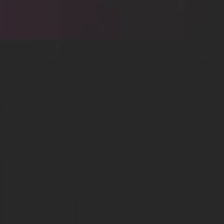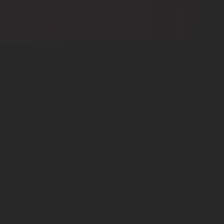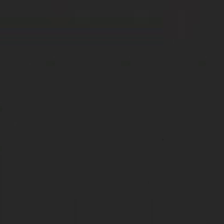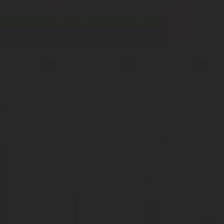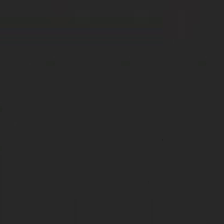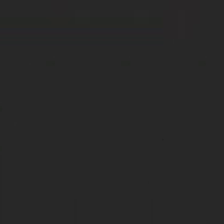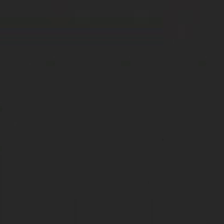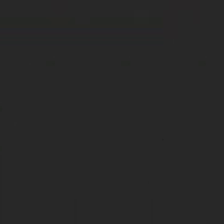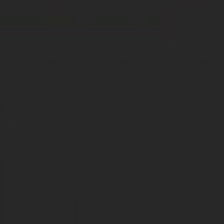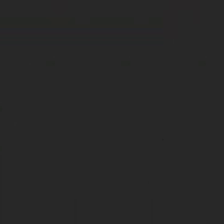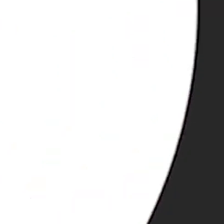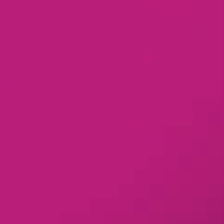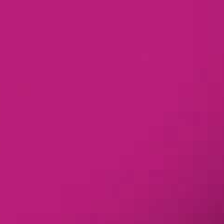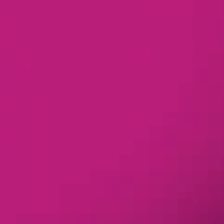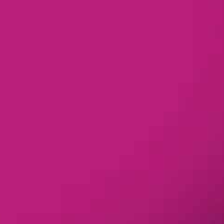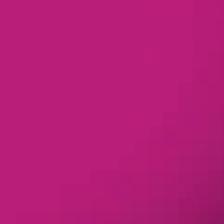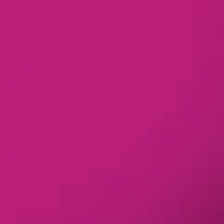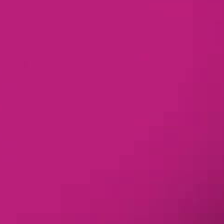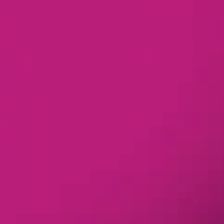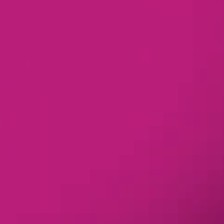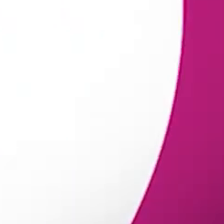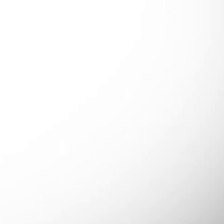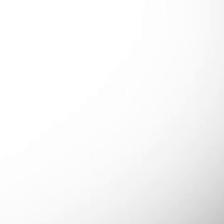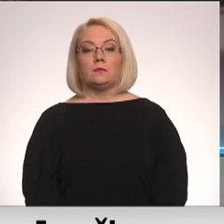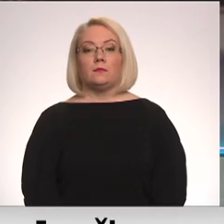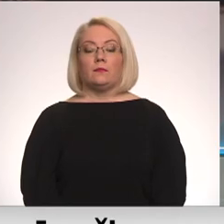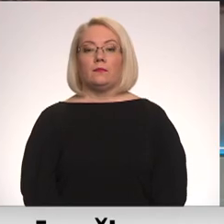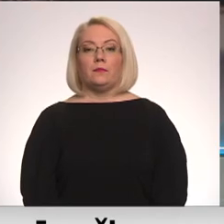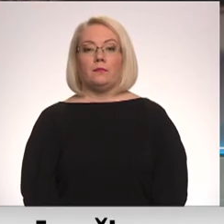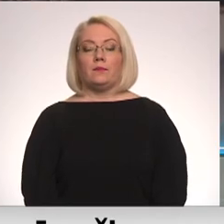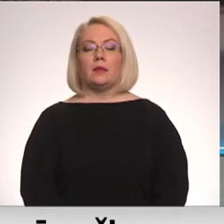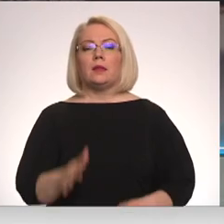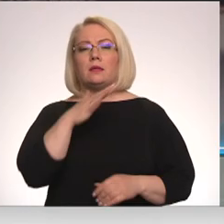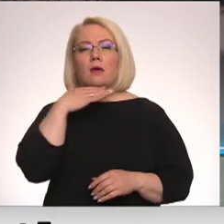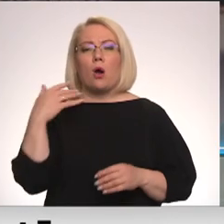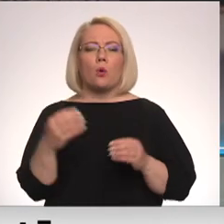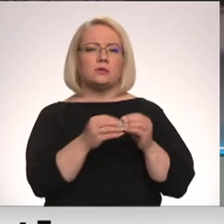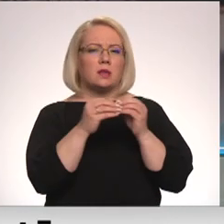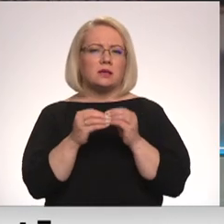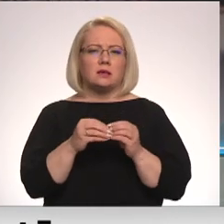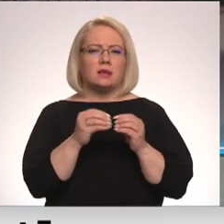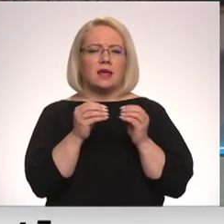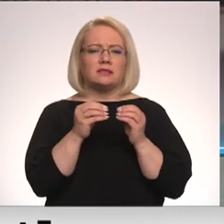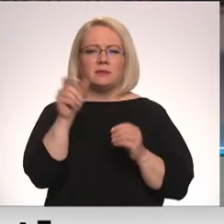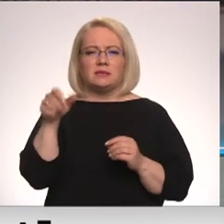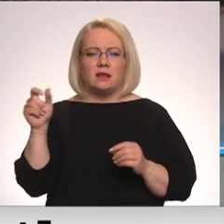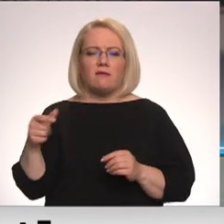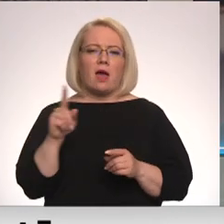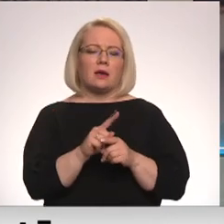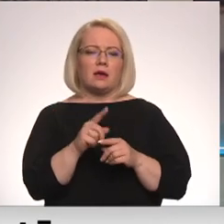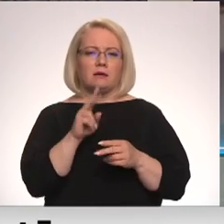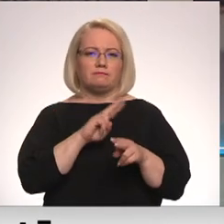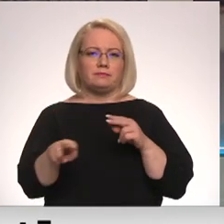Re, visi ēters ir te! Daudzi desmiti cilvēkus daudējuši naudu